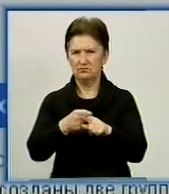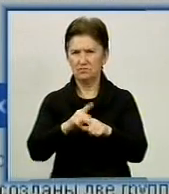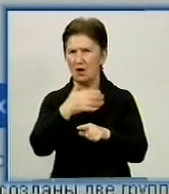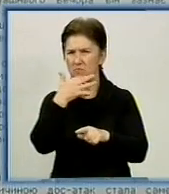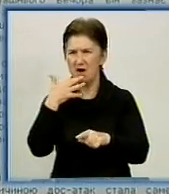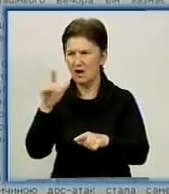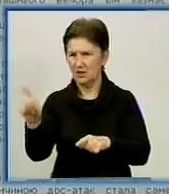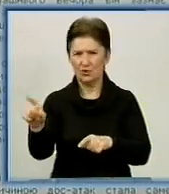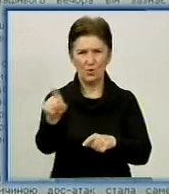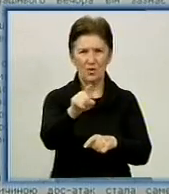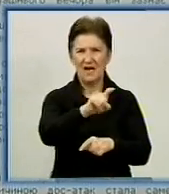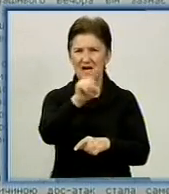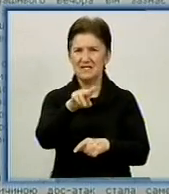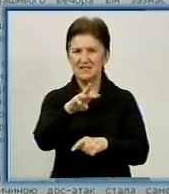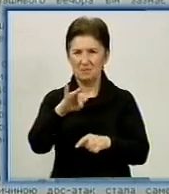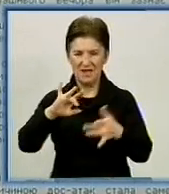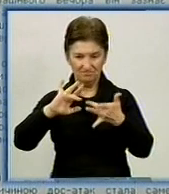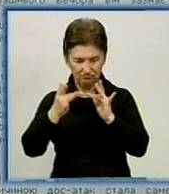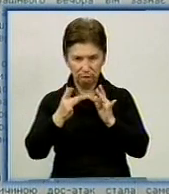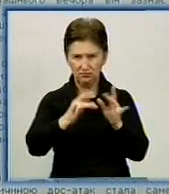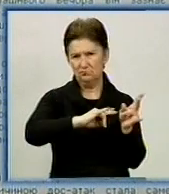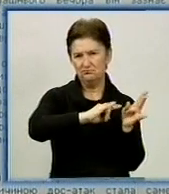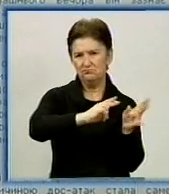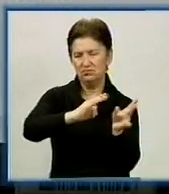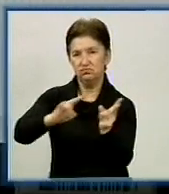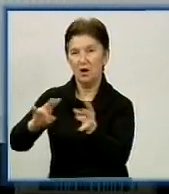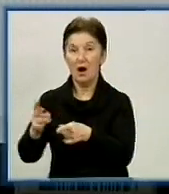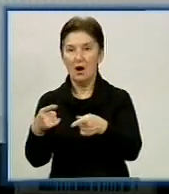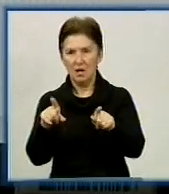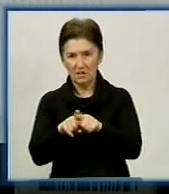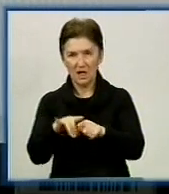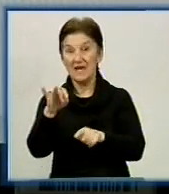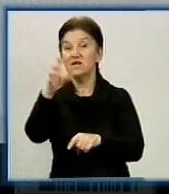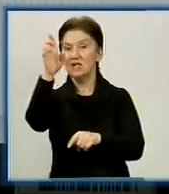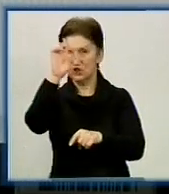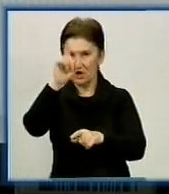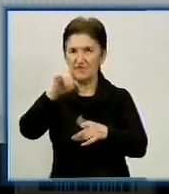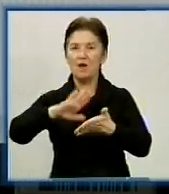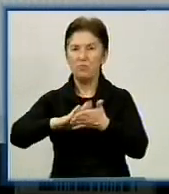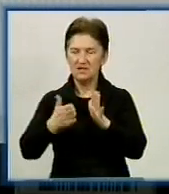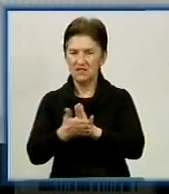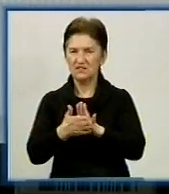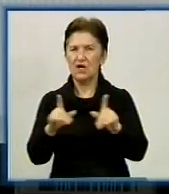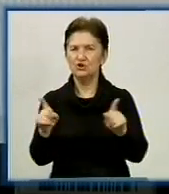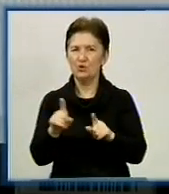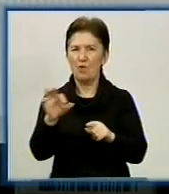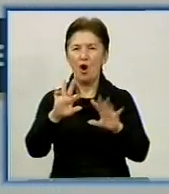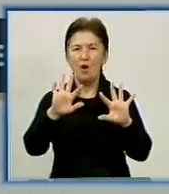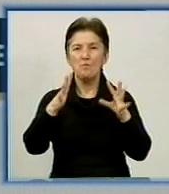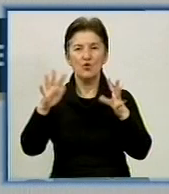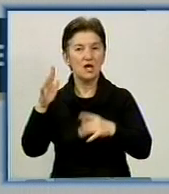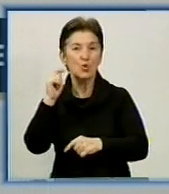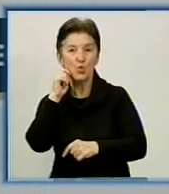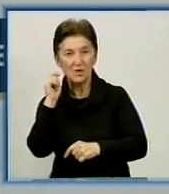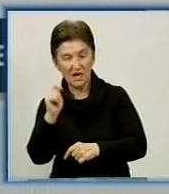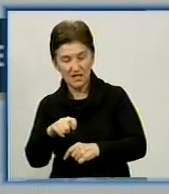вітчизняних ЗМІ. Менеджмент телерадіокомпанії вважає, причиною ДОС-атак стала саме державницька позиція компанії щодо подій в Україні та